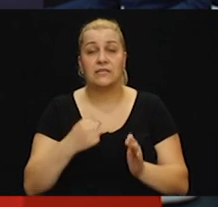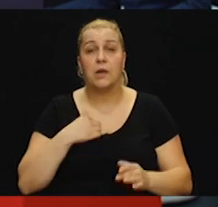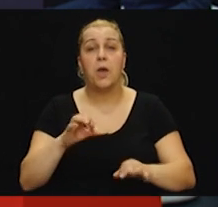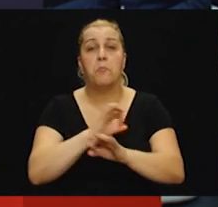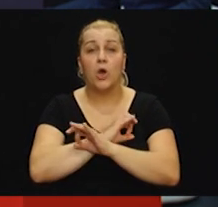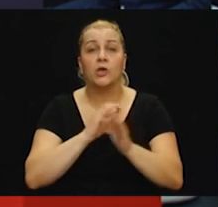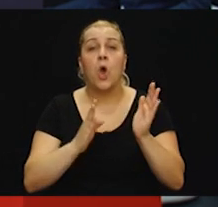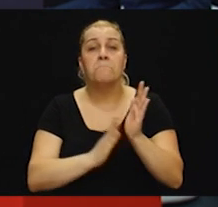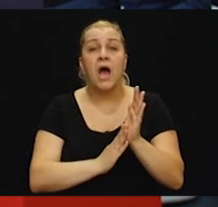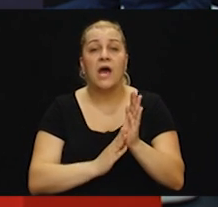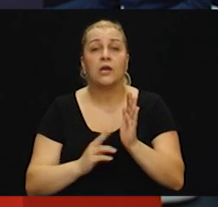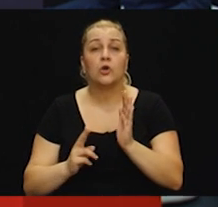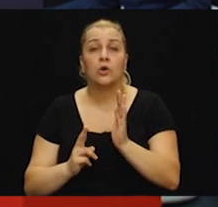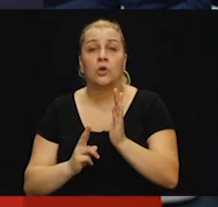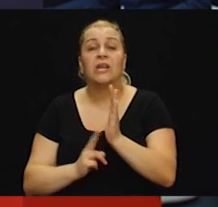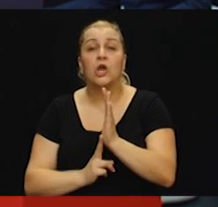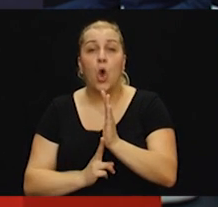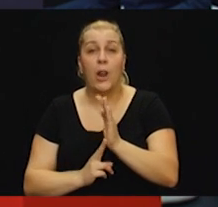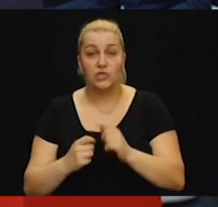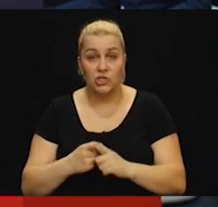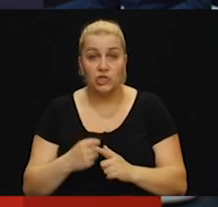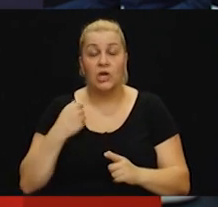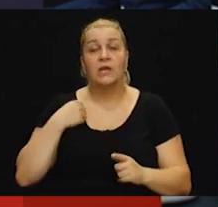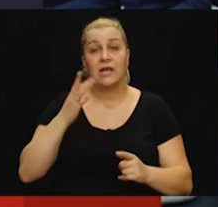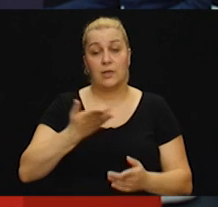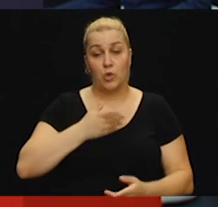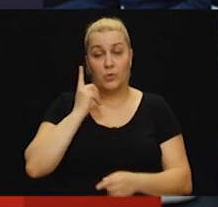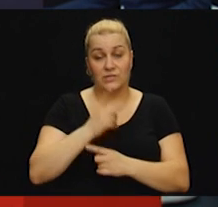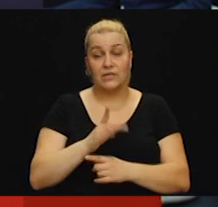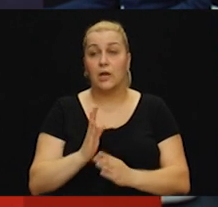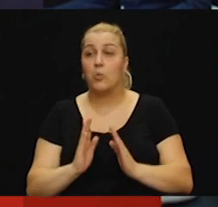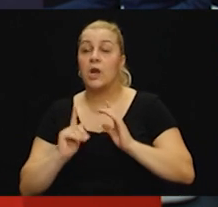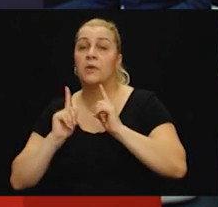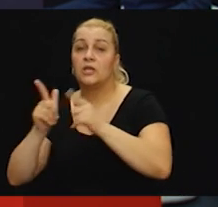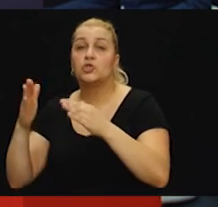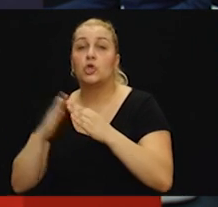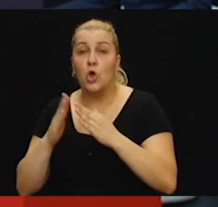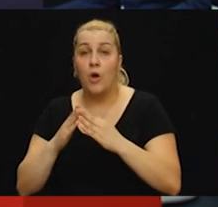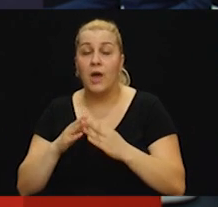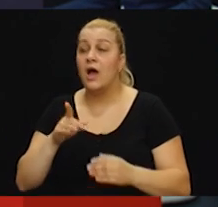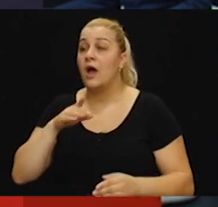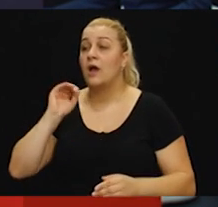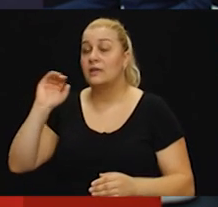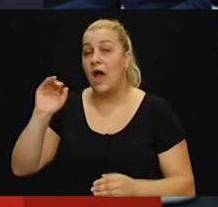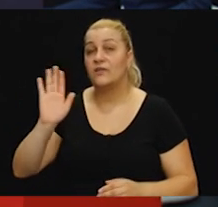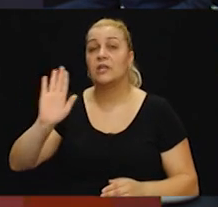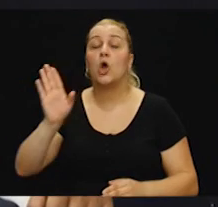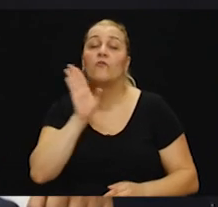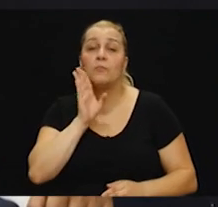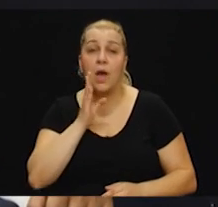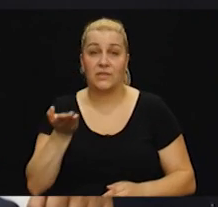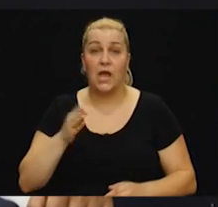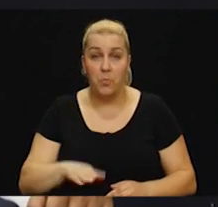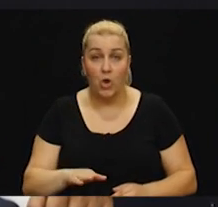poginija Mario Nikolić Kiš i dobija sam zadaću otići doma, obavijestiti mu roditelje, odnosno mater, o tome